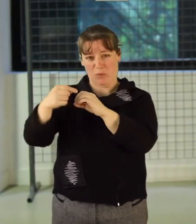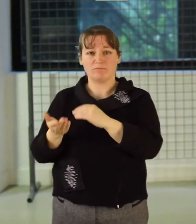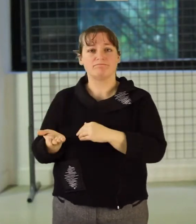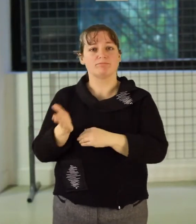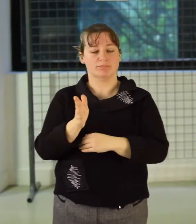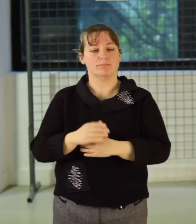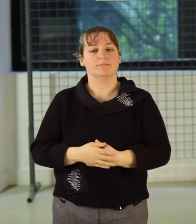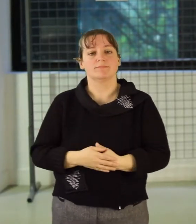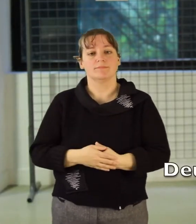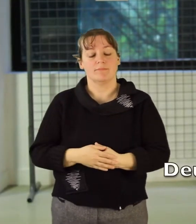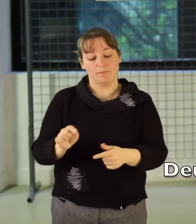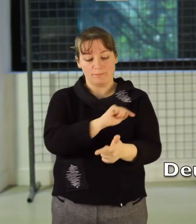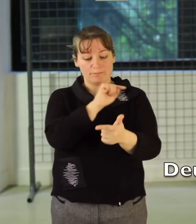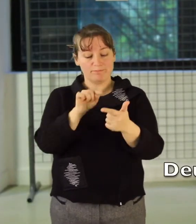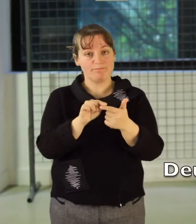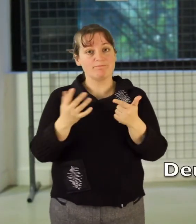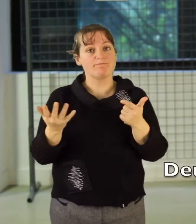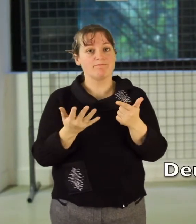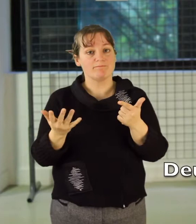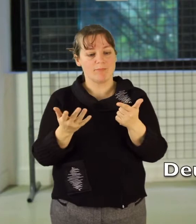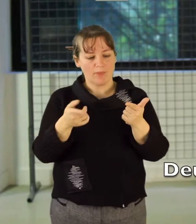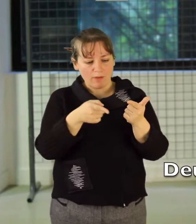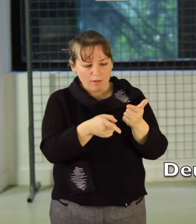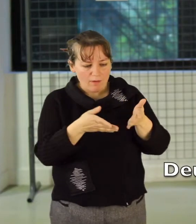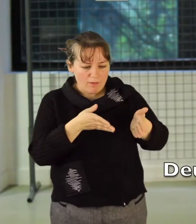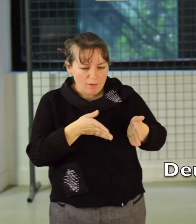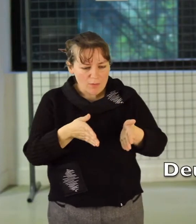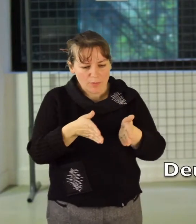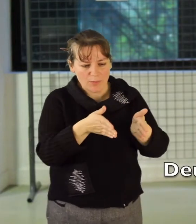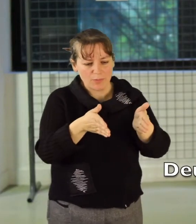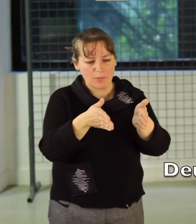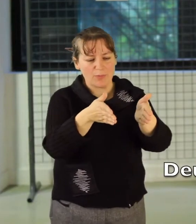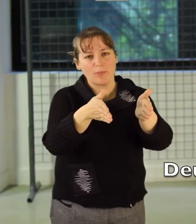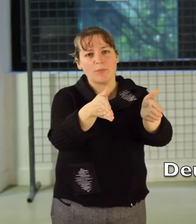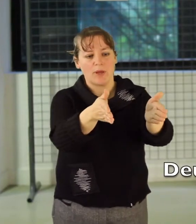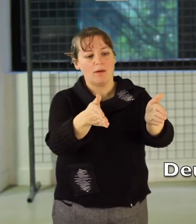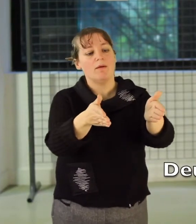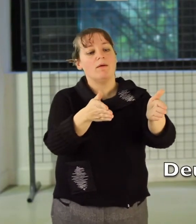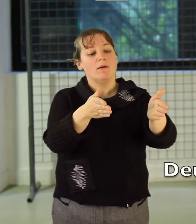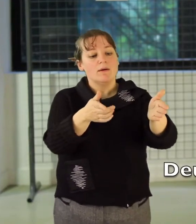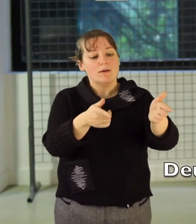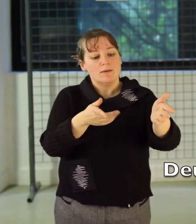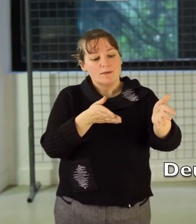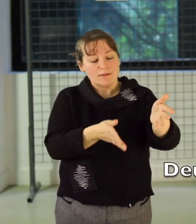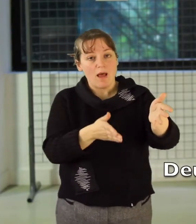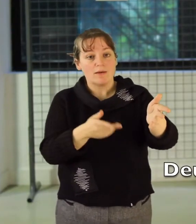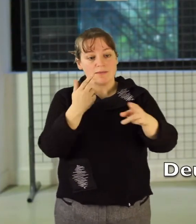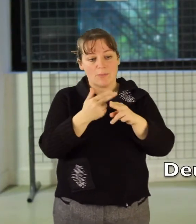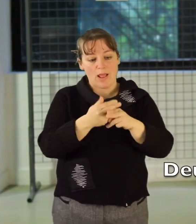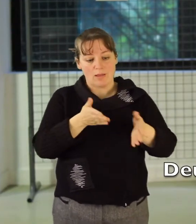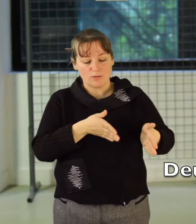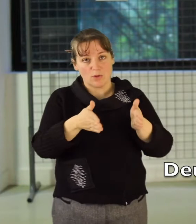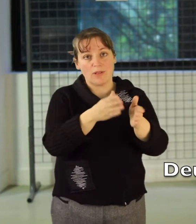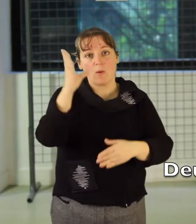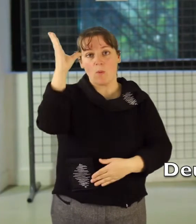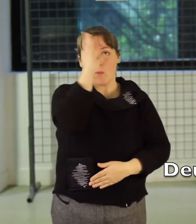entier. Deuxième originalité, dans ce site nous avons une roselière, c'est-à-dire un espace 100